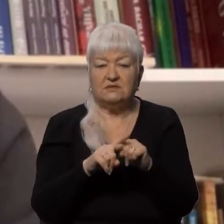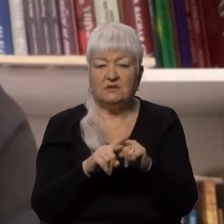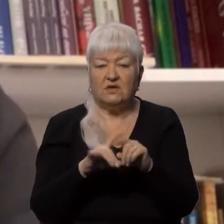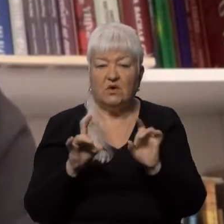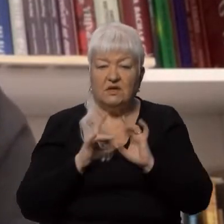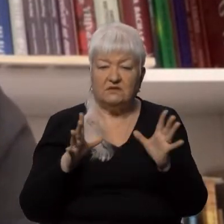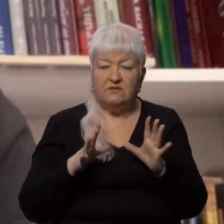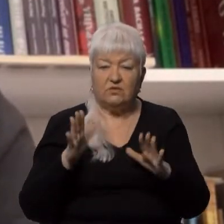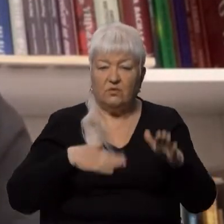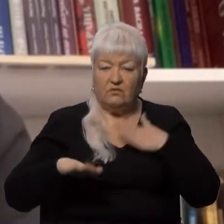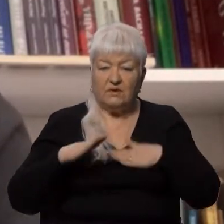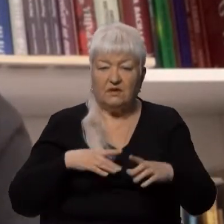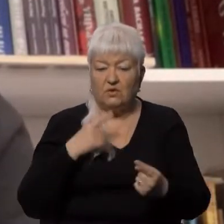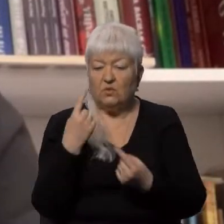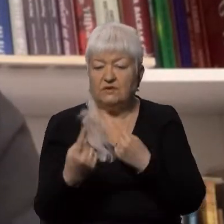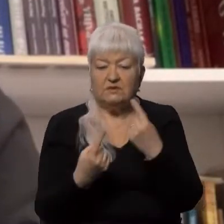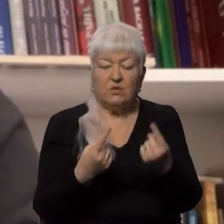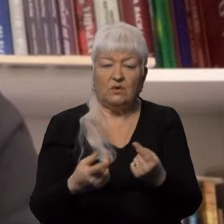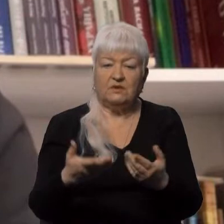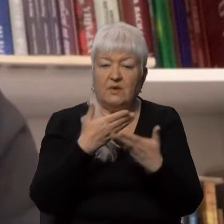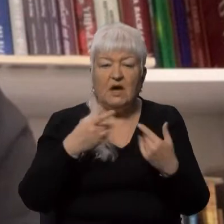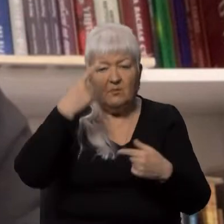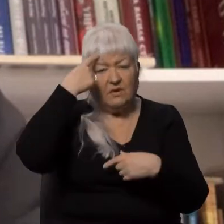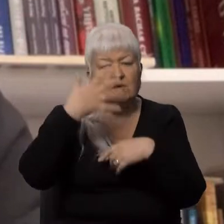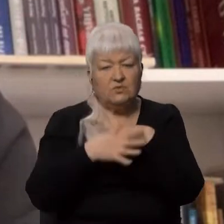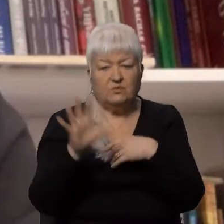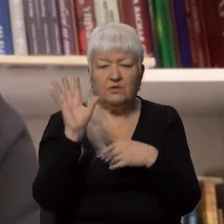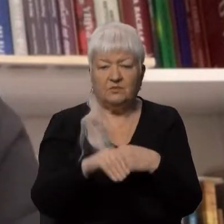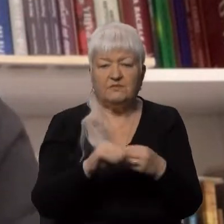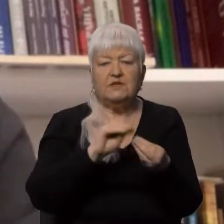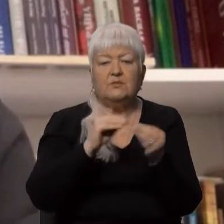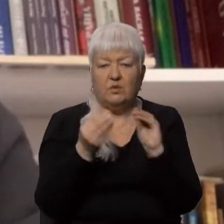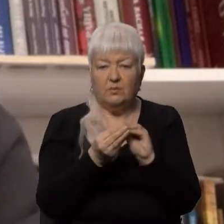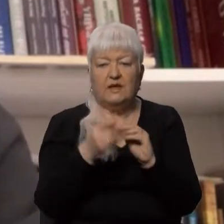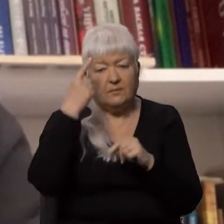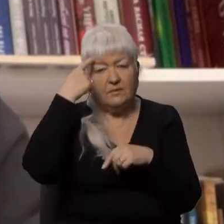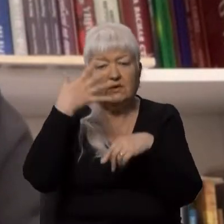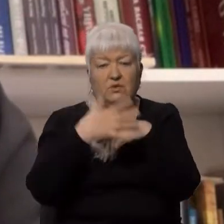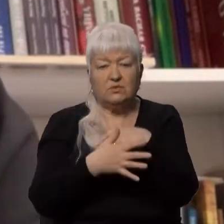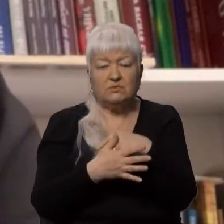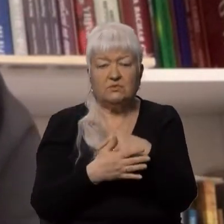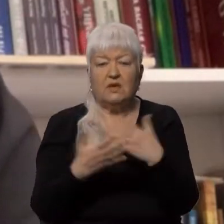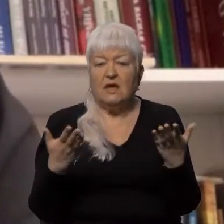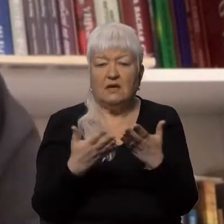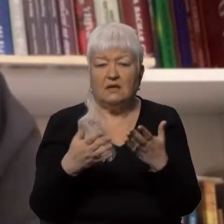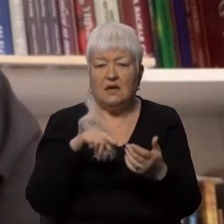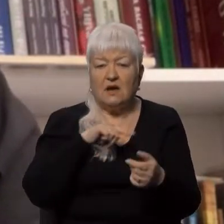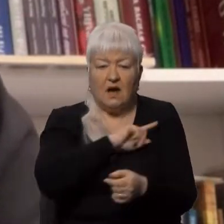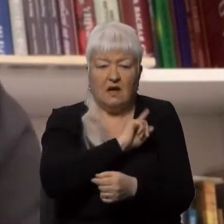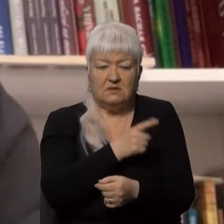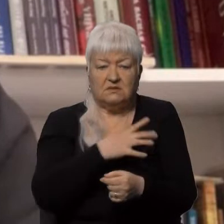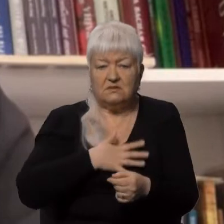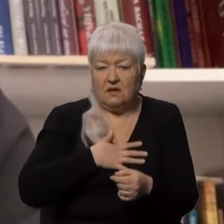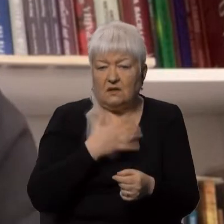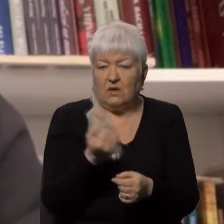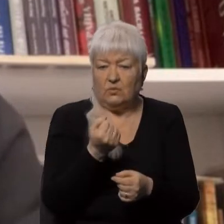з одним. Ми розуміємо всі виклики і ми розуміємо, яка сила духу є в